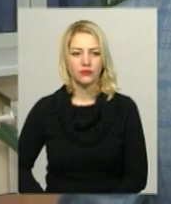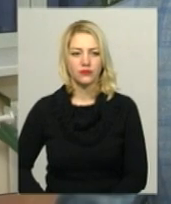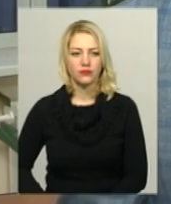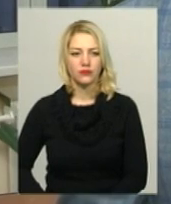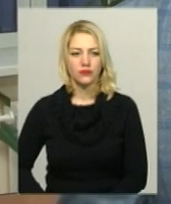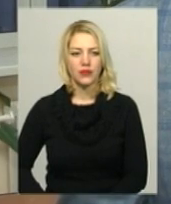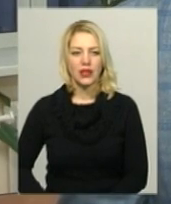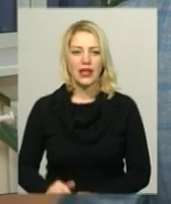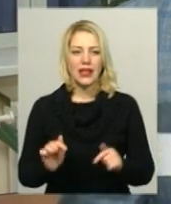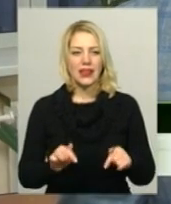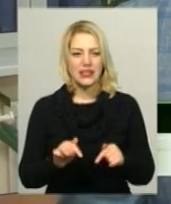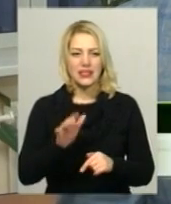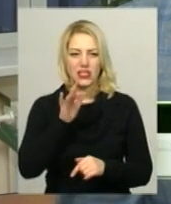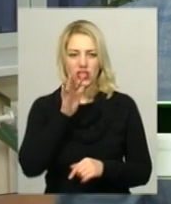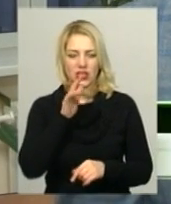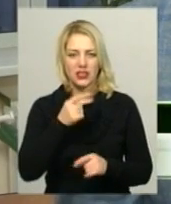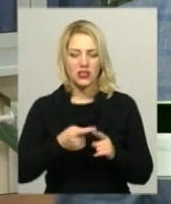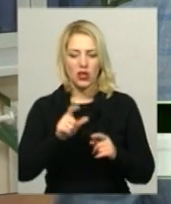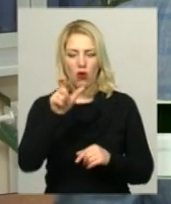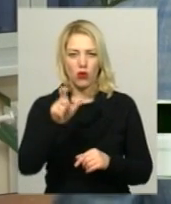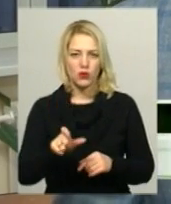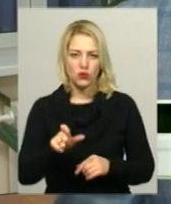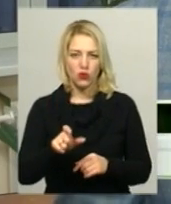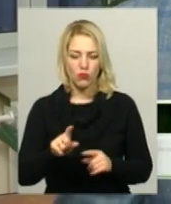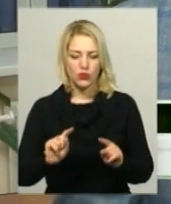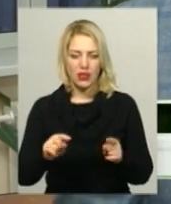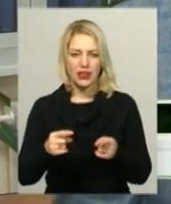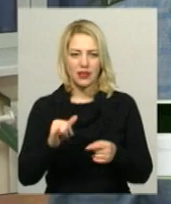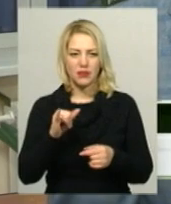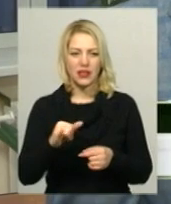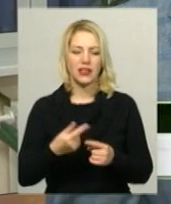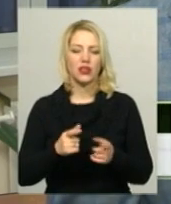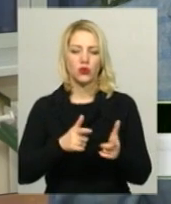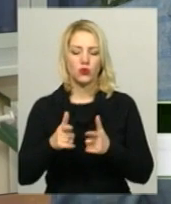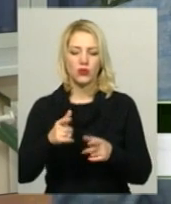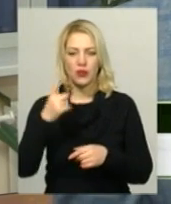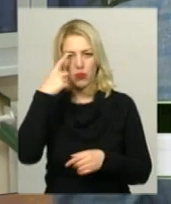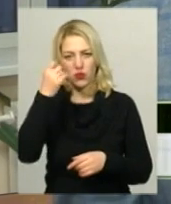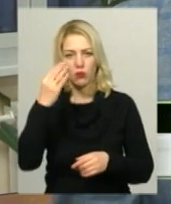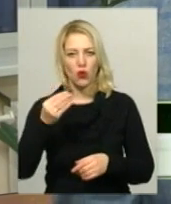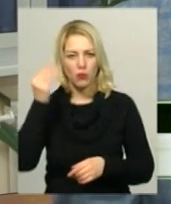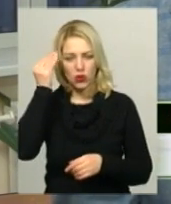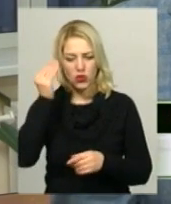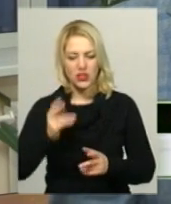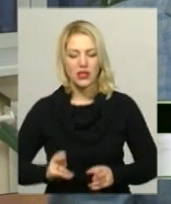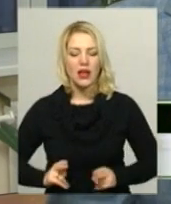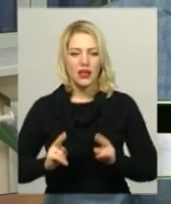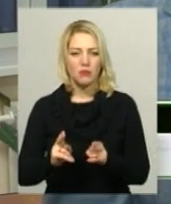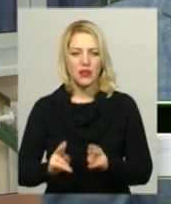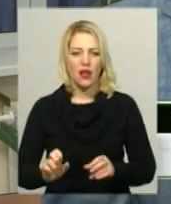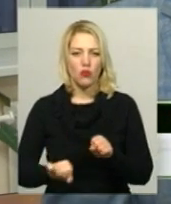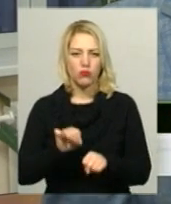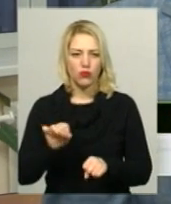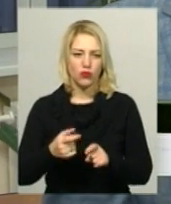На цей час вказану особу затримано та готується повідомлення про підозру в чинні кримінального правопорушення передбачено